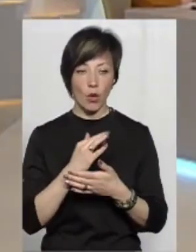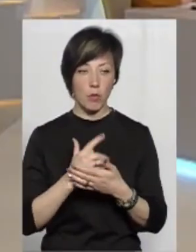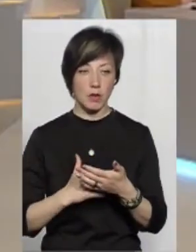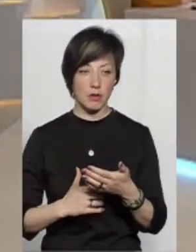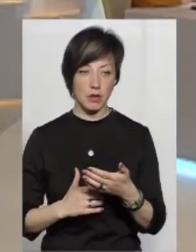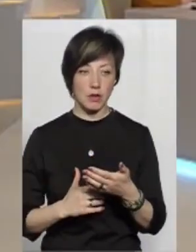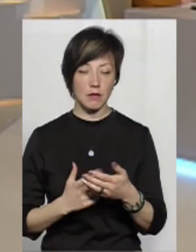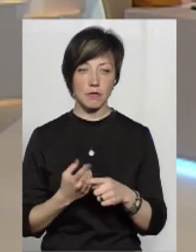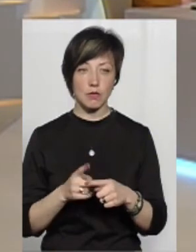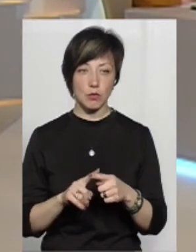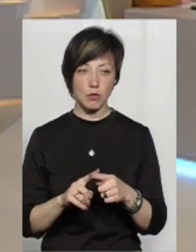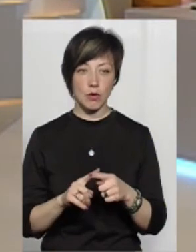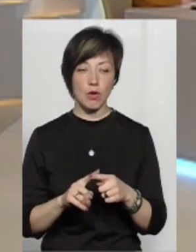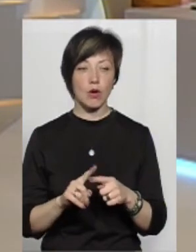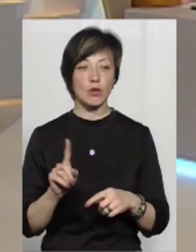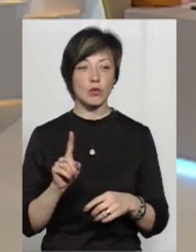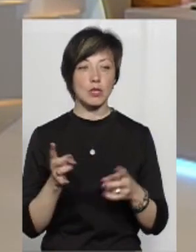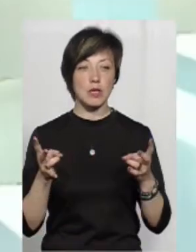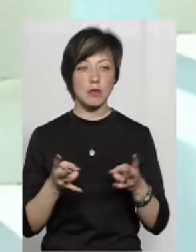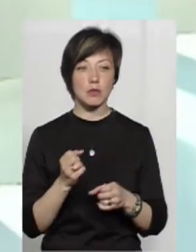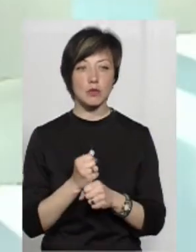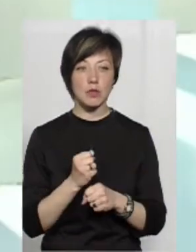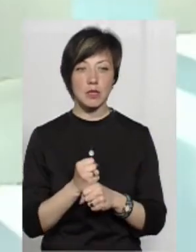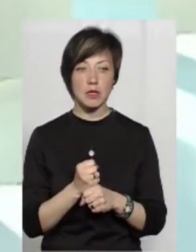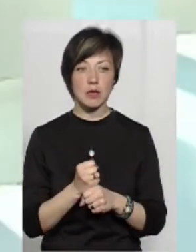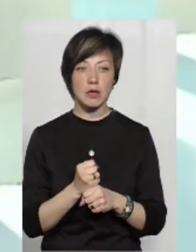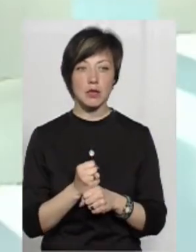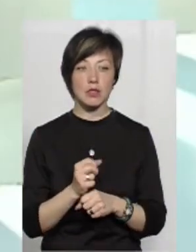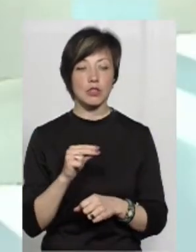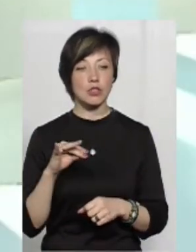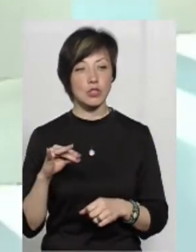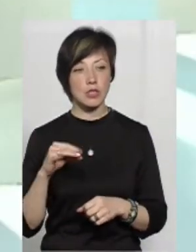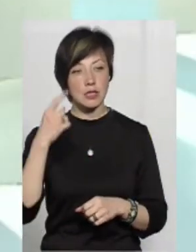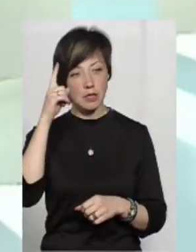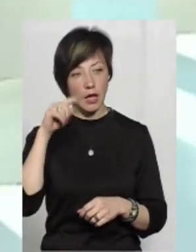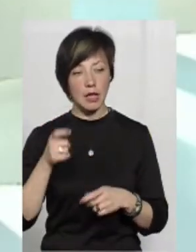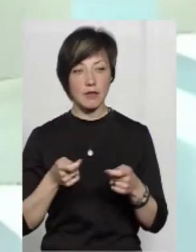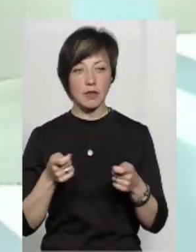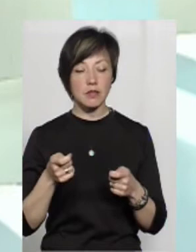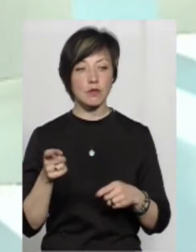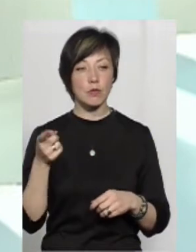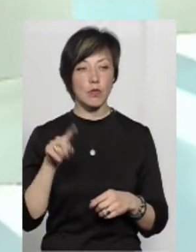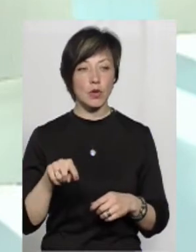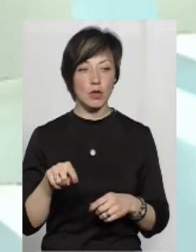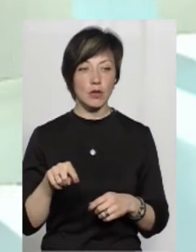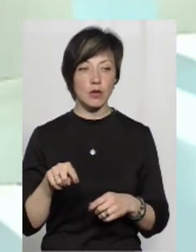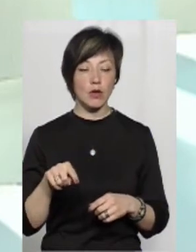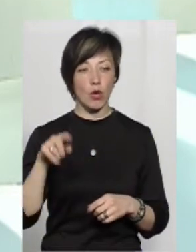в цьому пості, в тому, що треба зробити запит відносно, чи знало керівництво про те, що